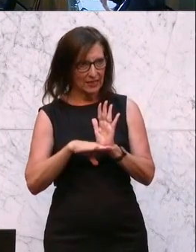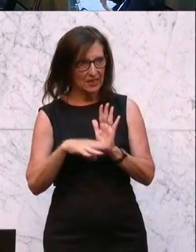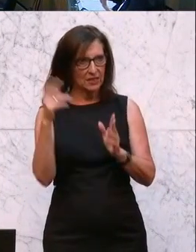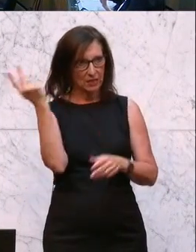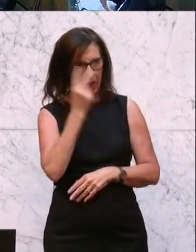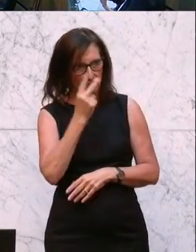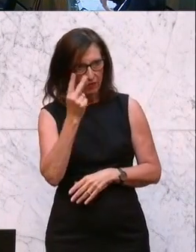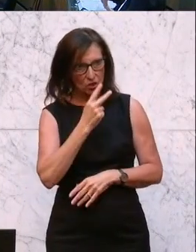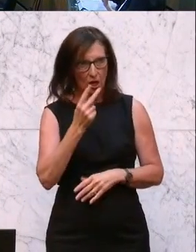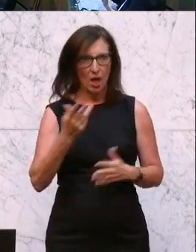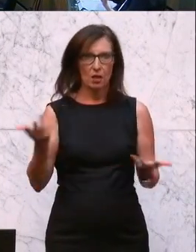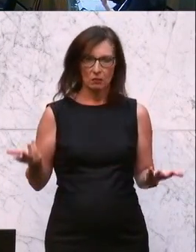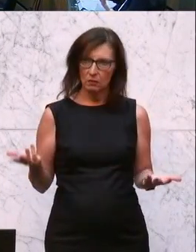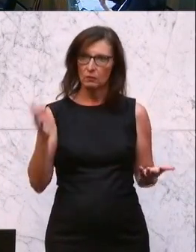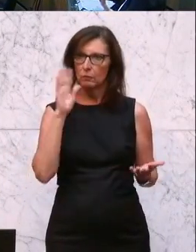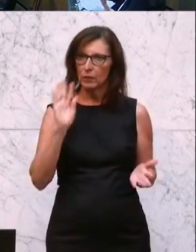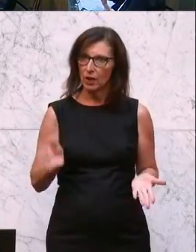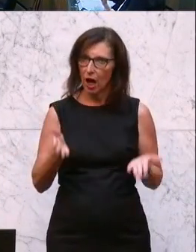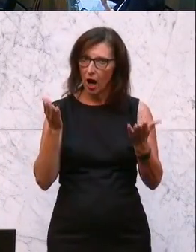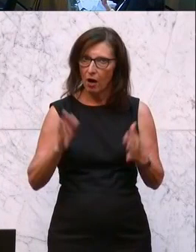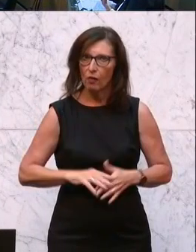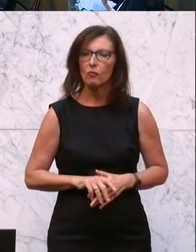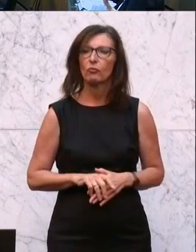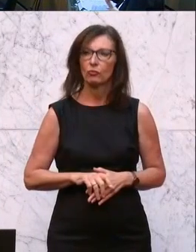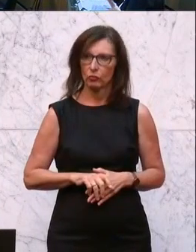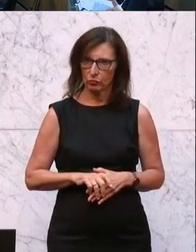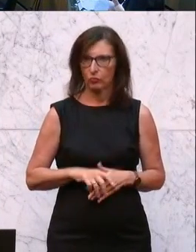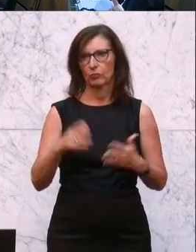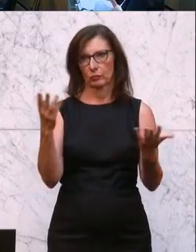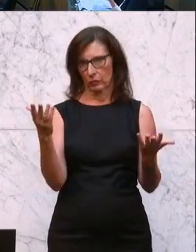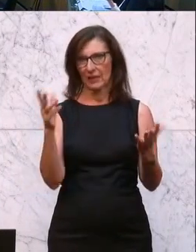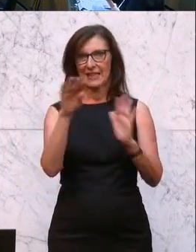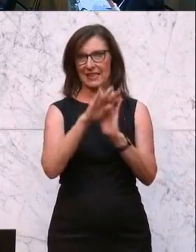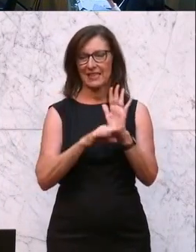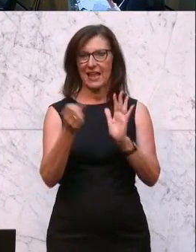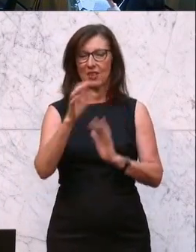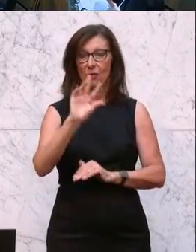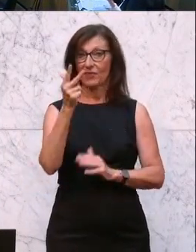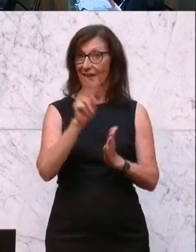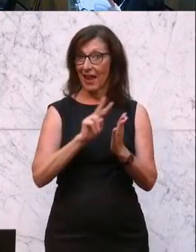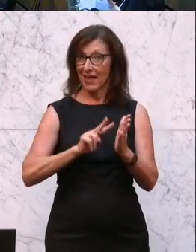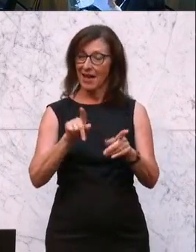Zustimmung erteilen, um ein diesbezügliches Zeichen. Das ist die Mehrheit der Gesetzentwurf ist somit auch in dritter Lesung angenommen.